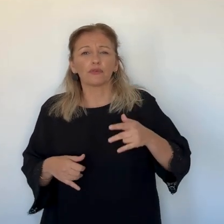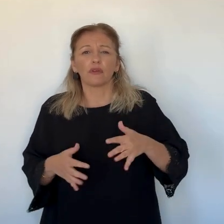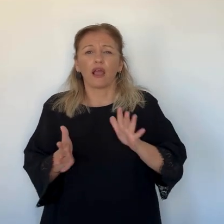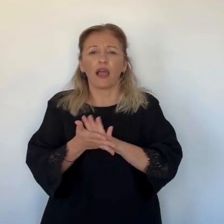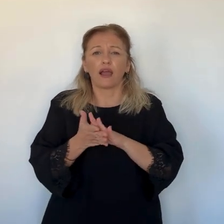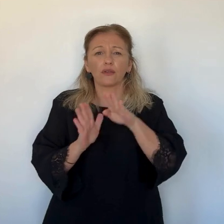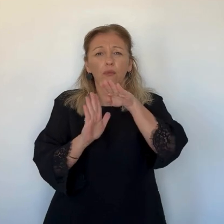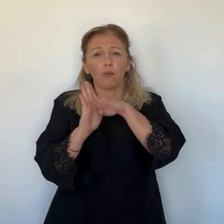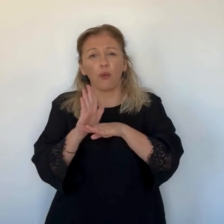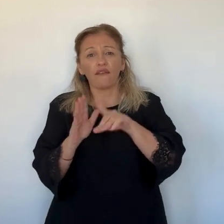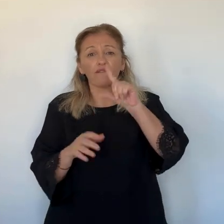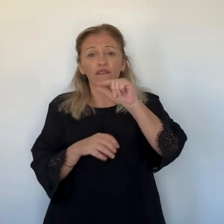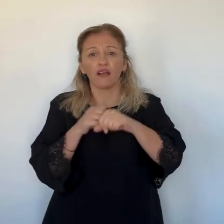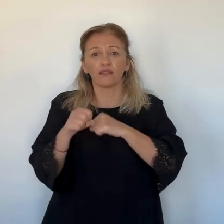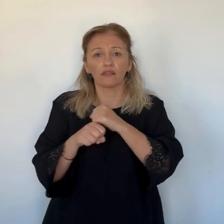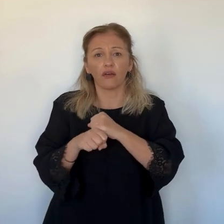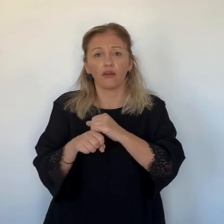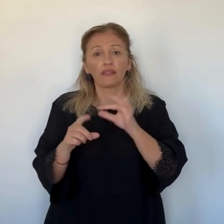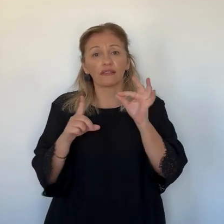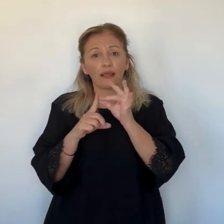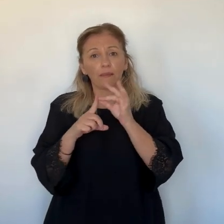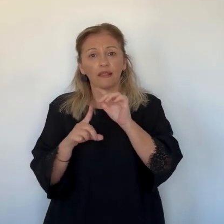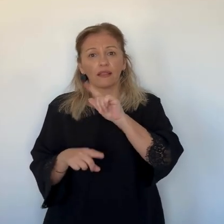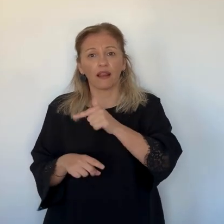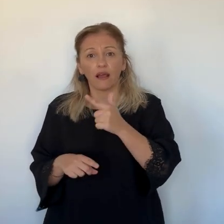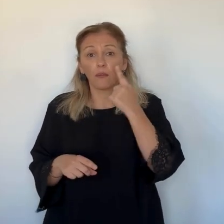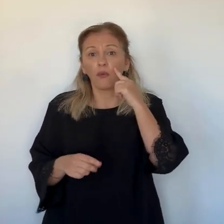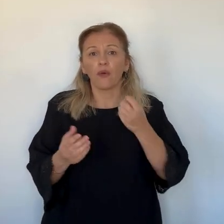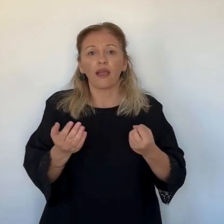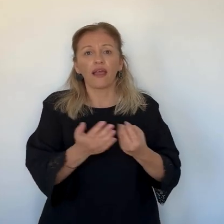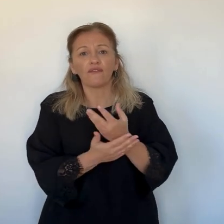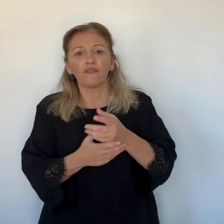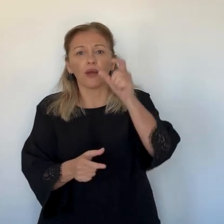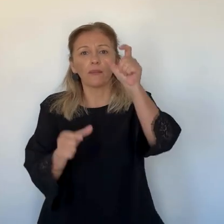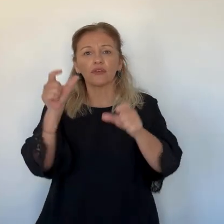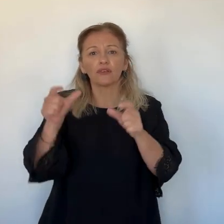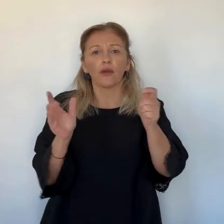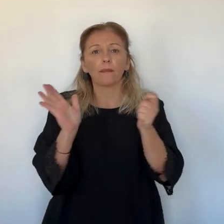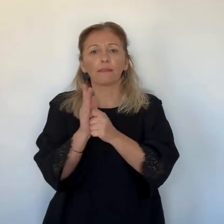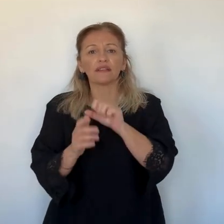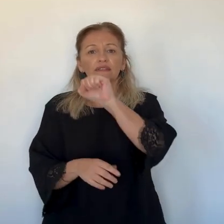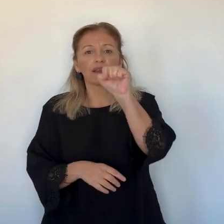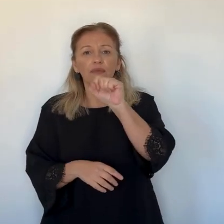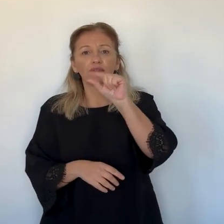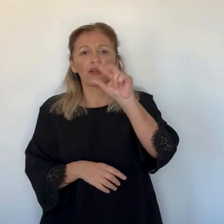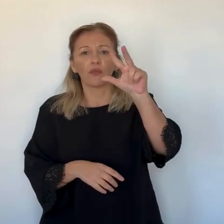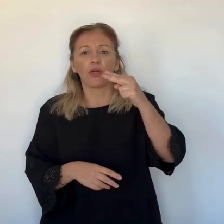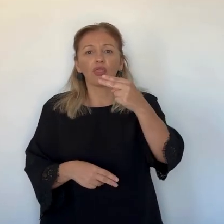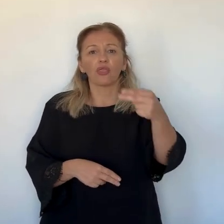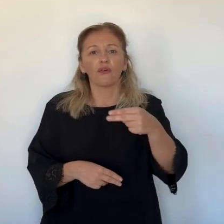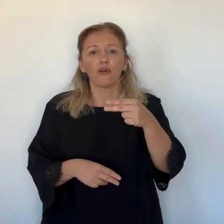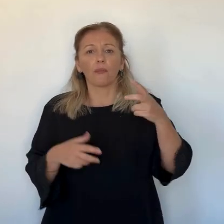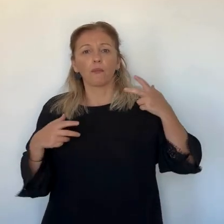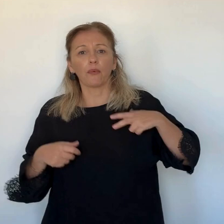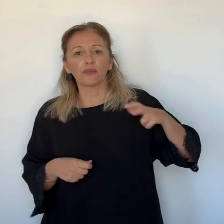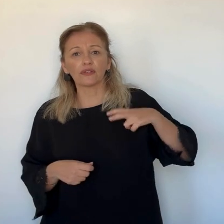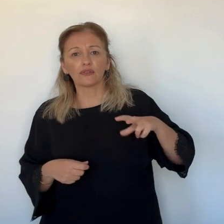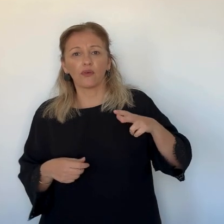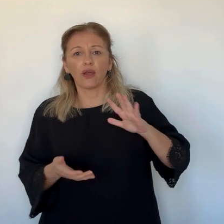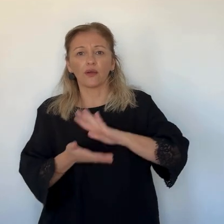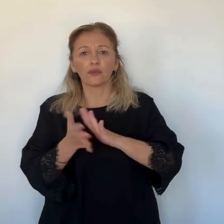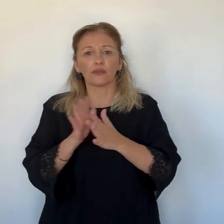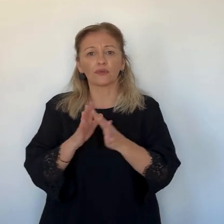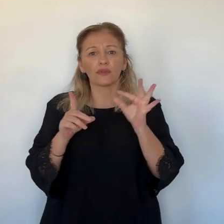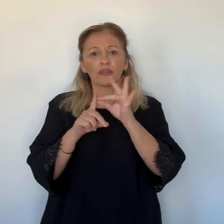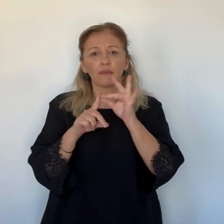riz complet, des choses comme ça, on aurait moins facilement ce diabète. En Corse, le diabète progresse chez les jeunes de moins de 20 ans. L